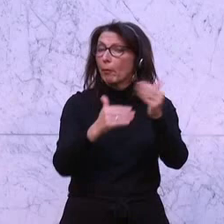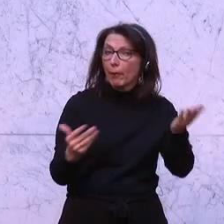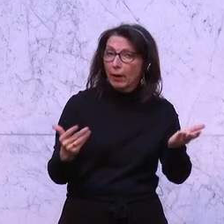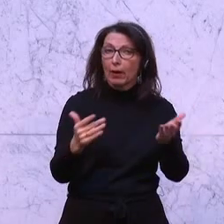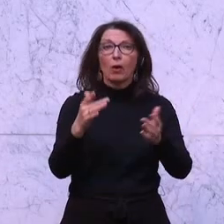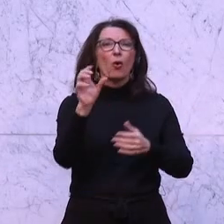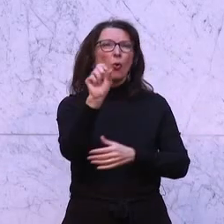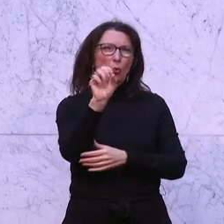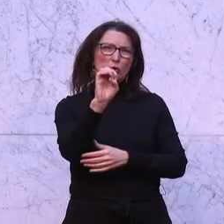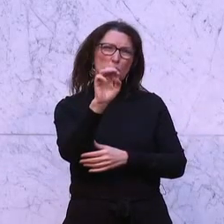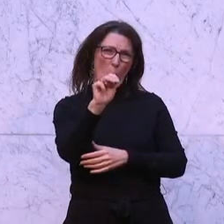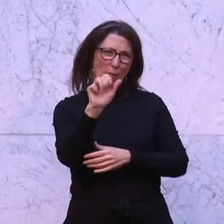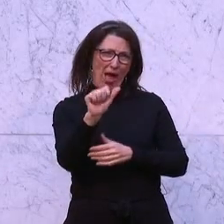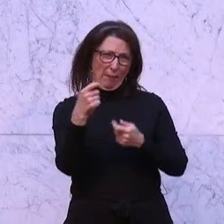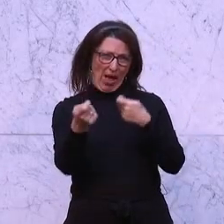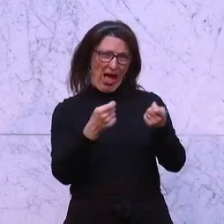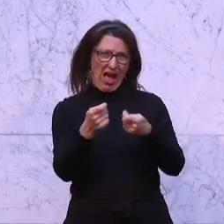Sommermärkte besser unterstützen.